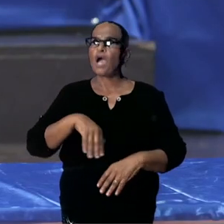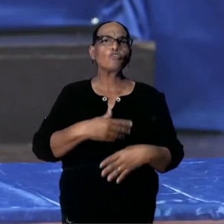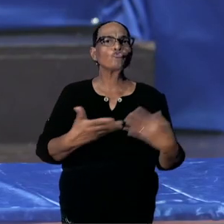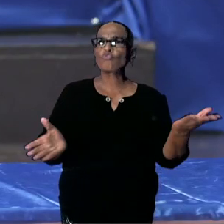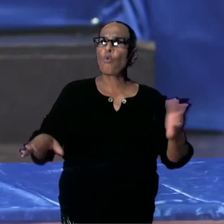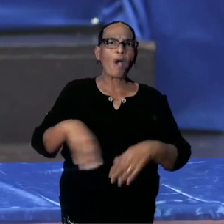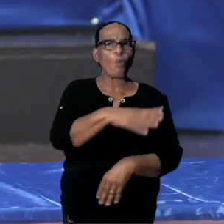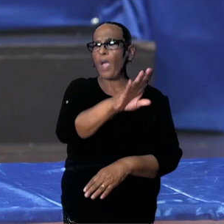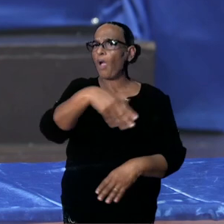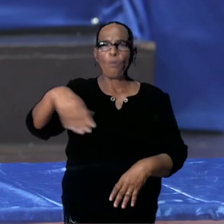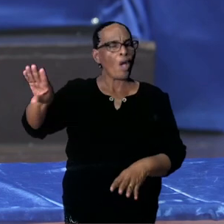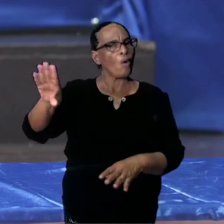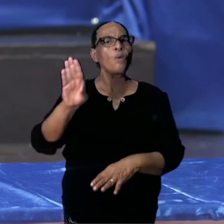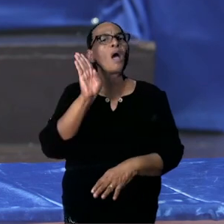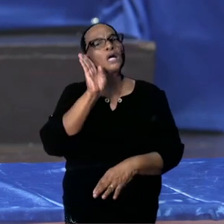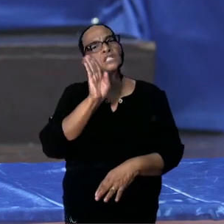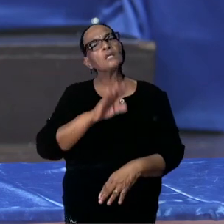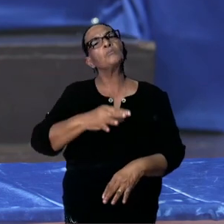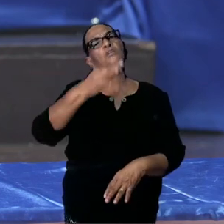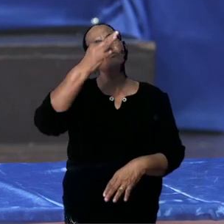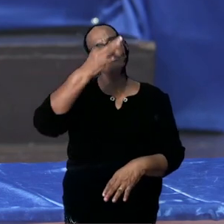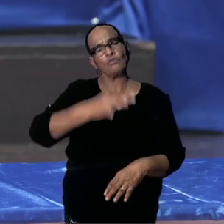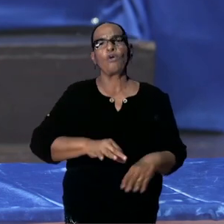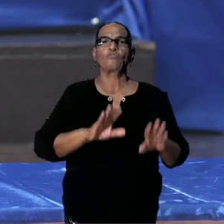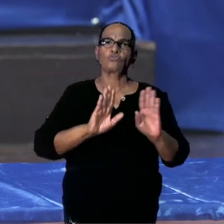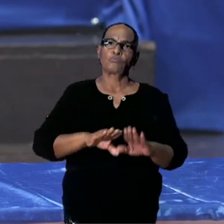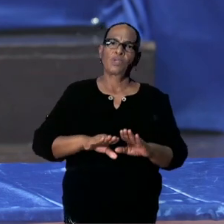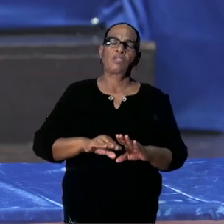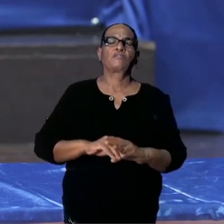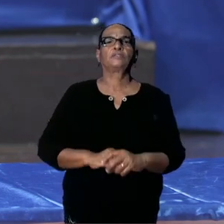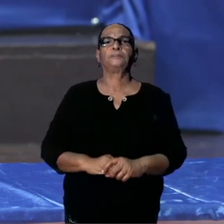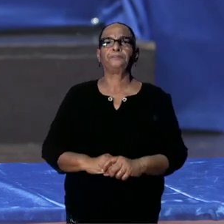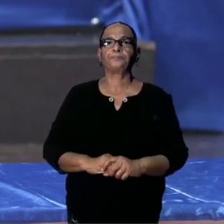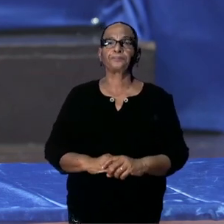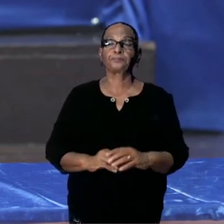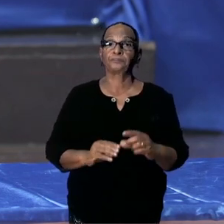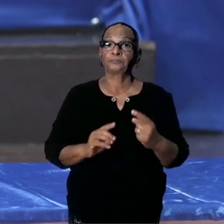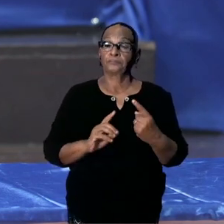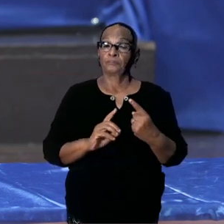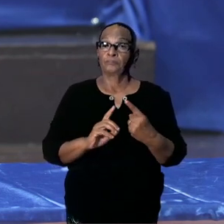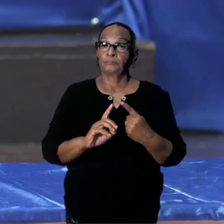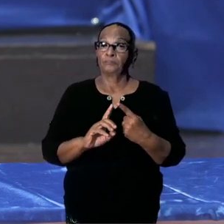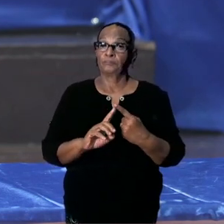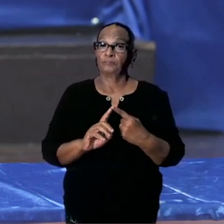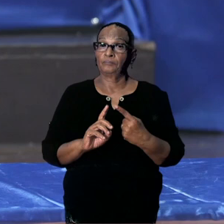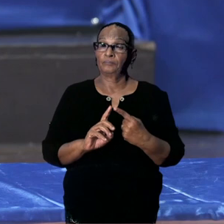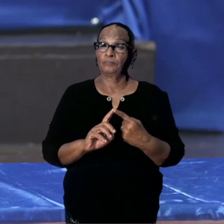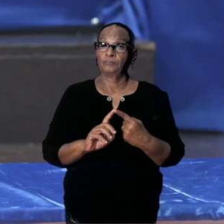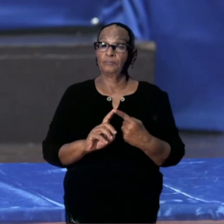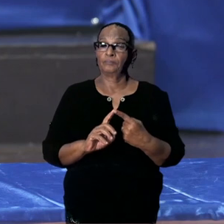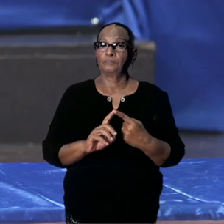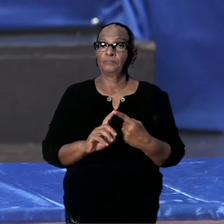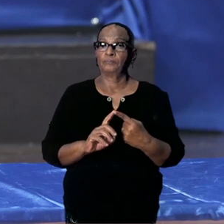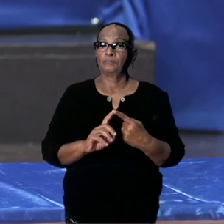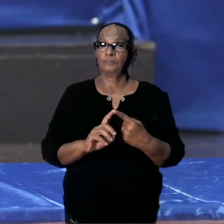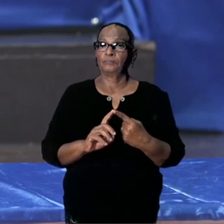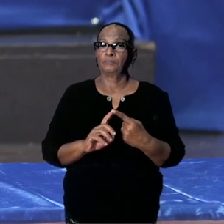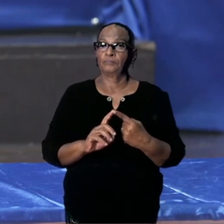boodschappen uit huis te gaan. Maatregel 1, dat is dan specifiek nu.